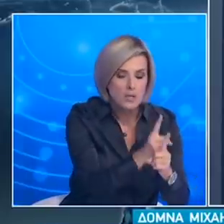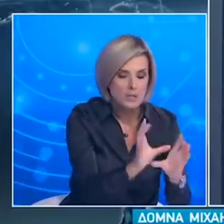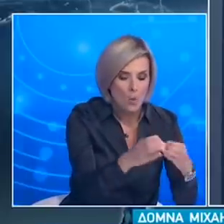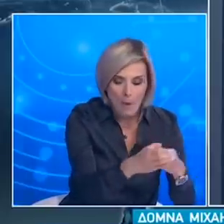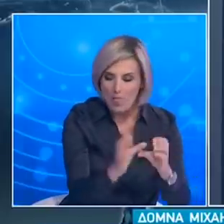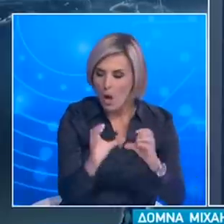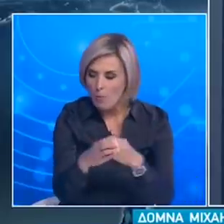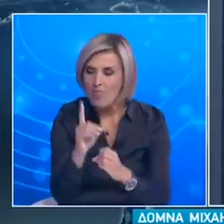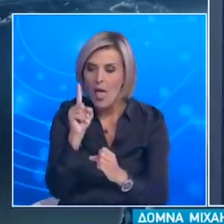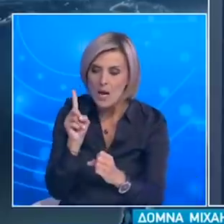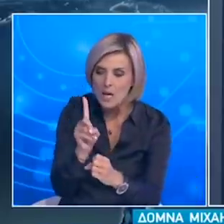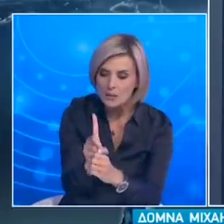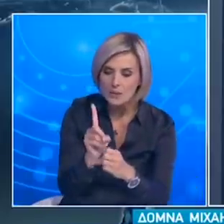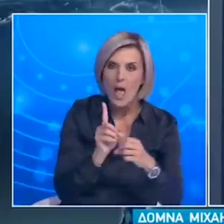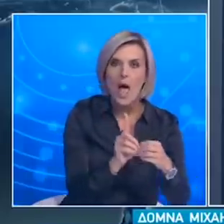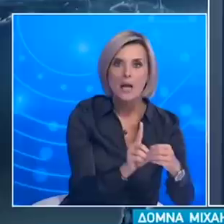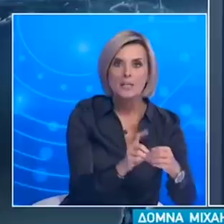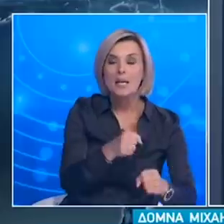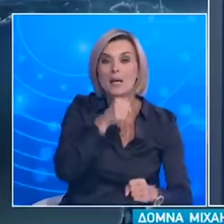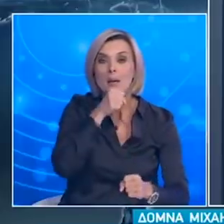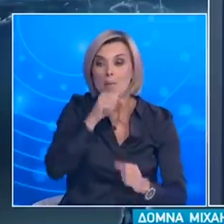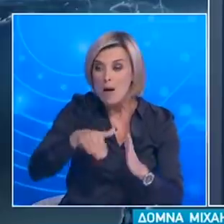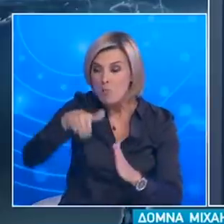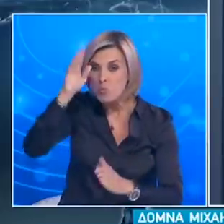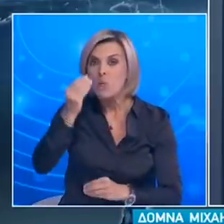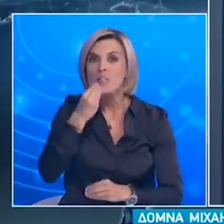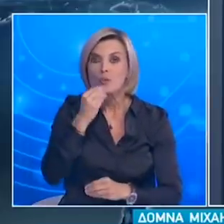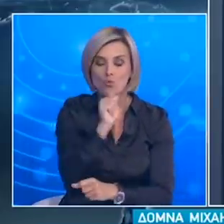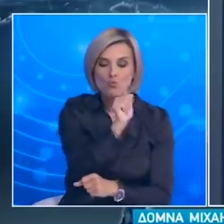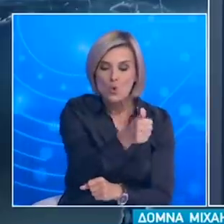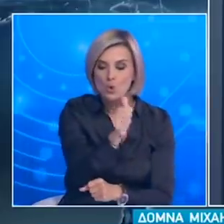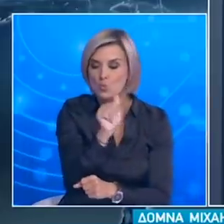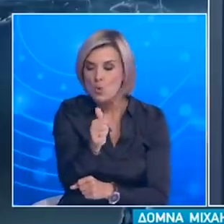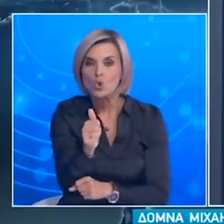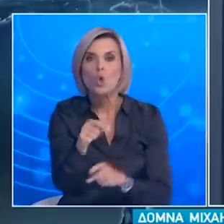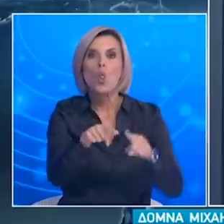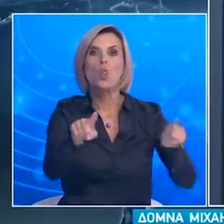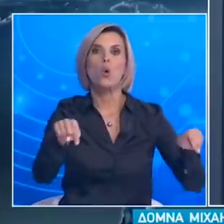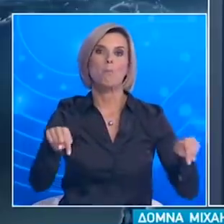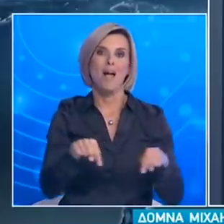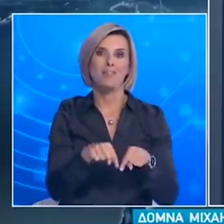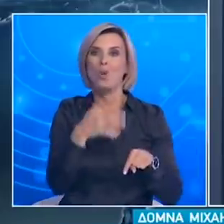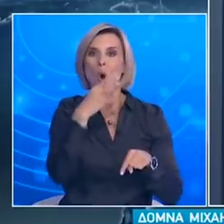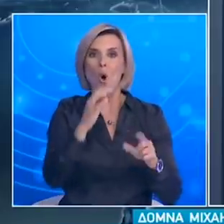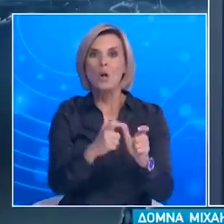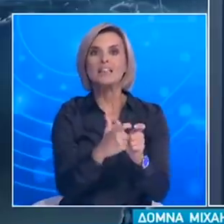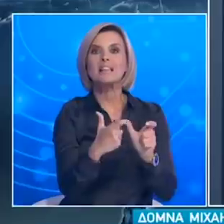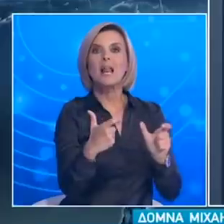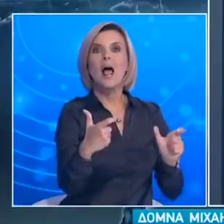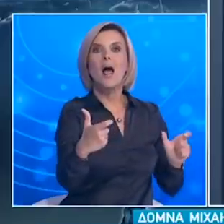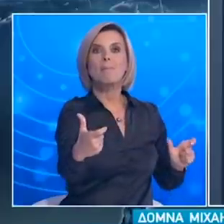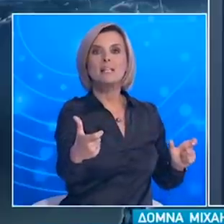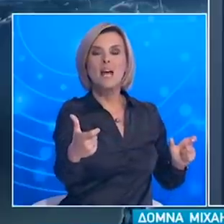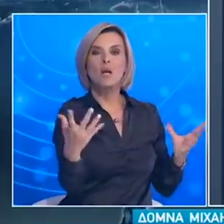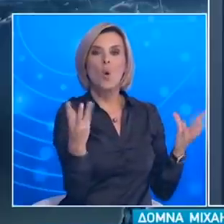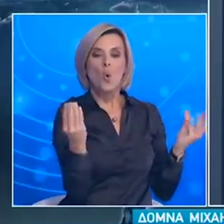Οι λυκειωμένοι θα τρώνε ξεχωριστά στο δωμάτιό τους εφόσον στην τραπεζαρία δεν μπορούν να τηρηθούν οι αποστάσεις που